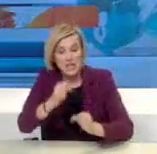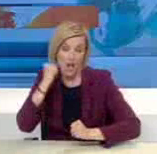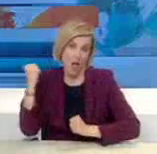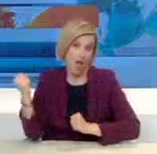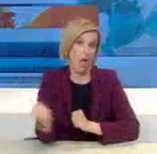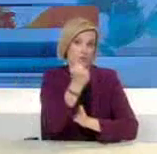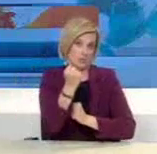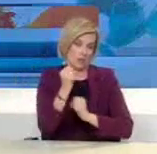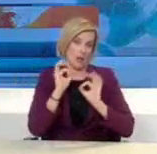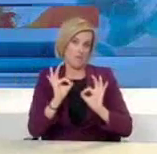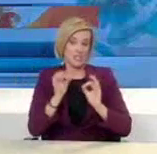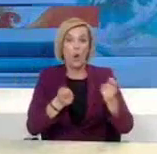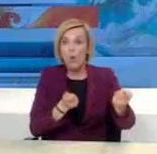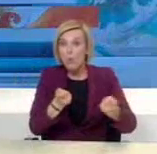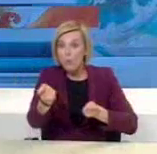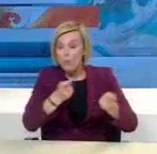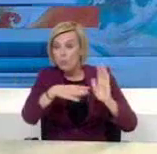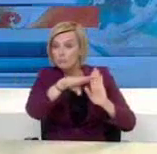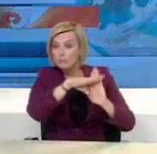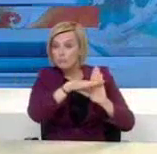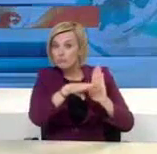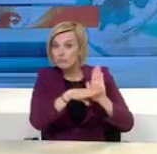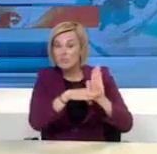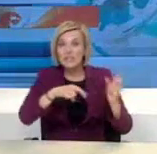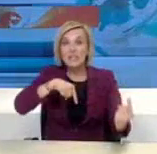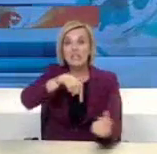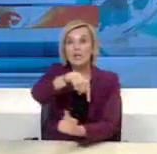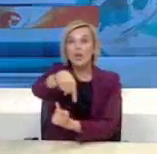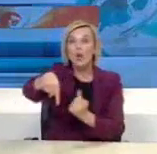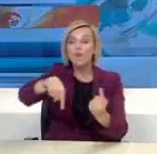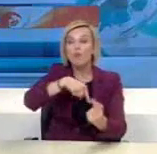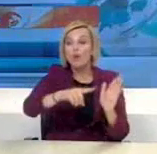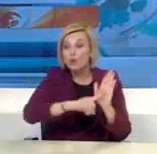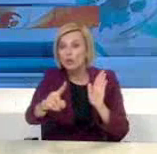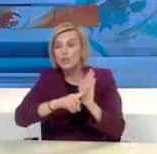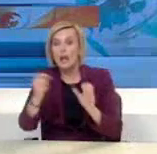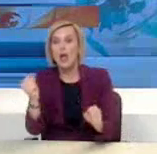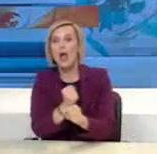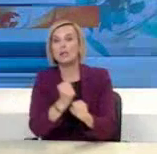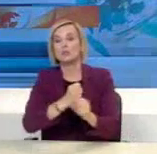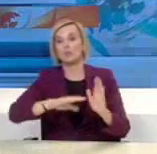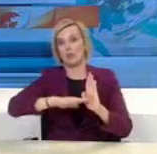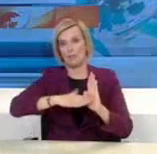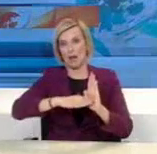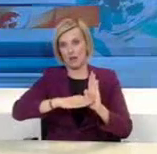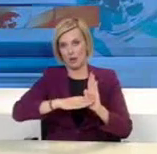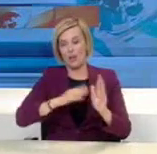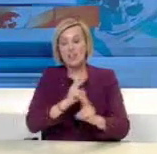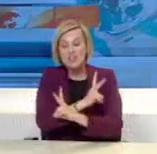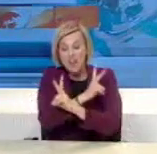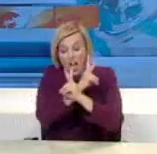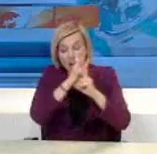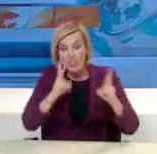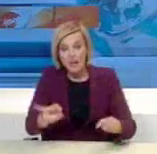βέβαια υπόψη τις οδηγίες για την κυκλοφορία των εργαζομένων από και προς αυτές. Πρέπει να είναι ξεκάθαρο